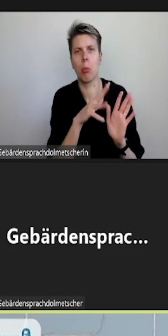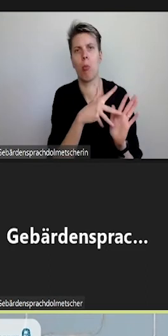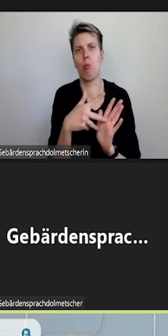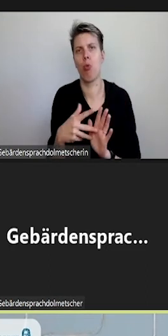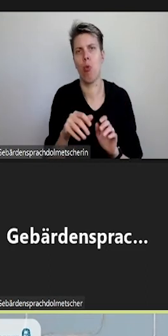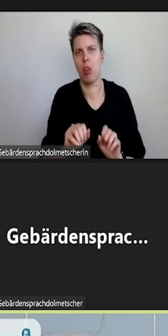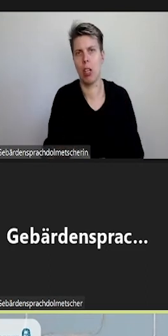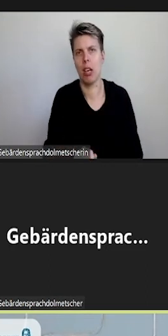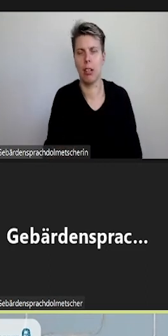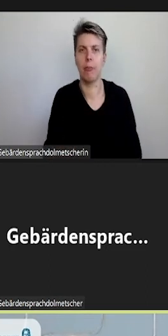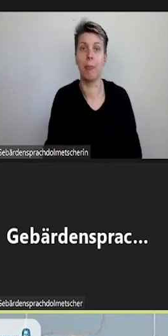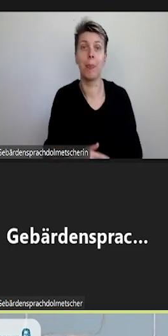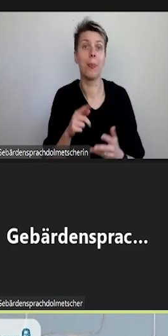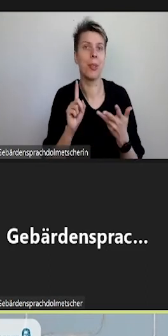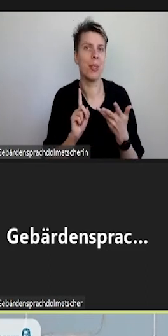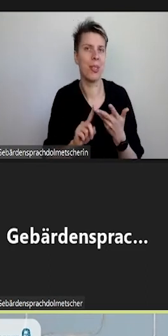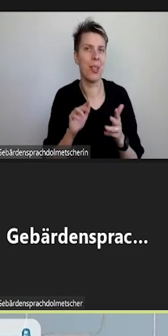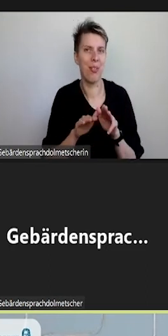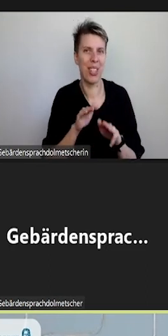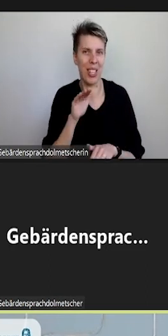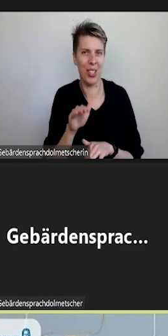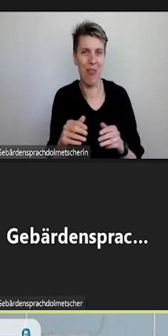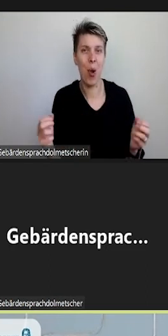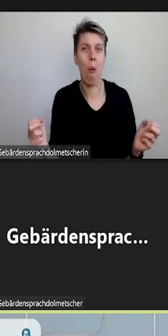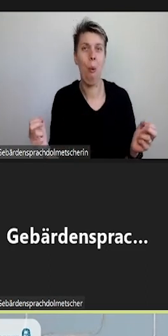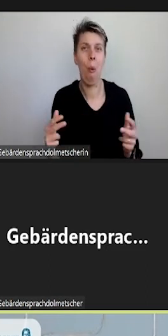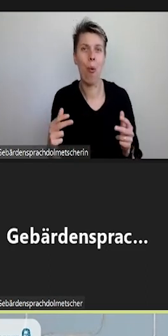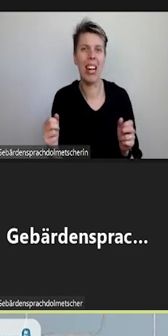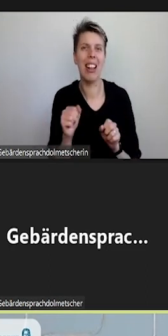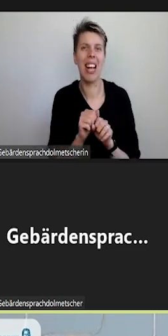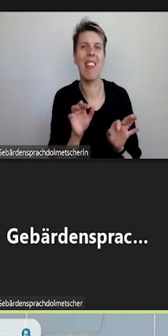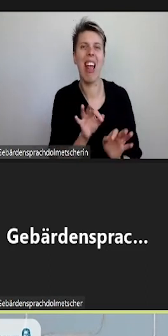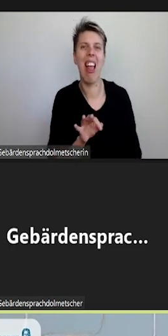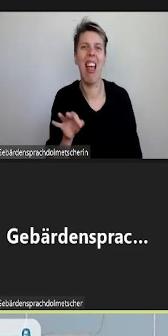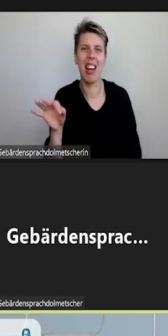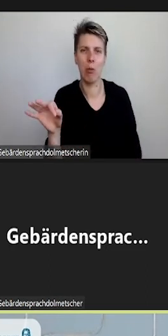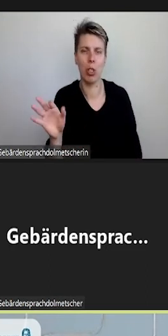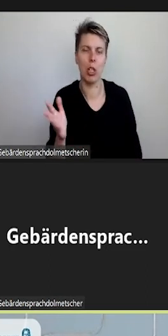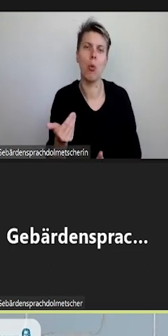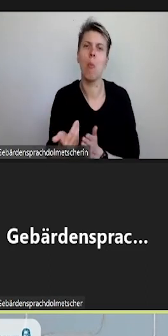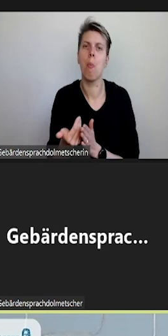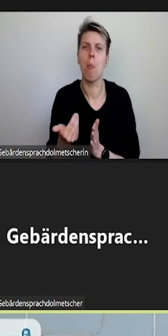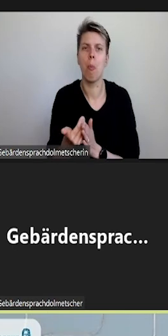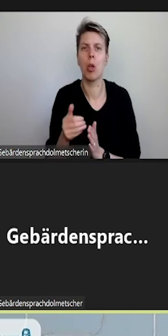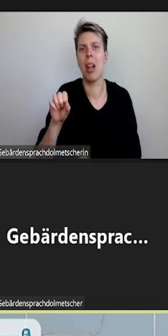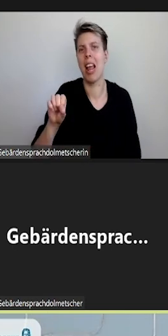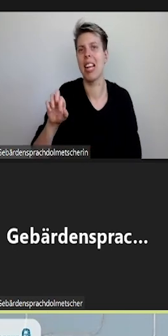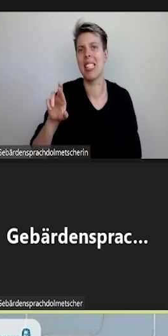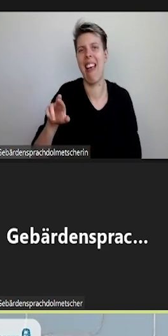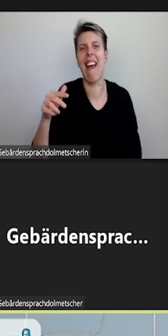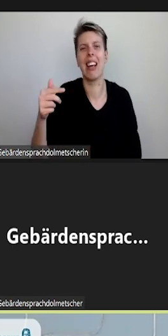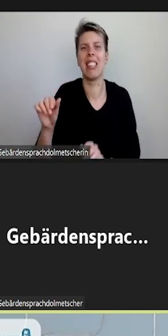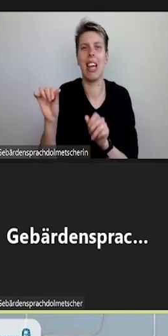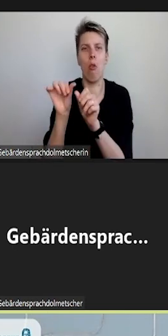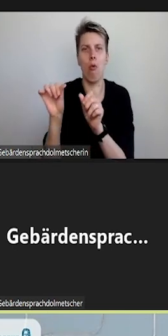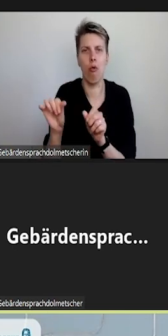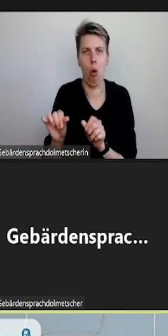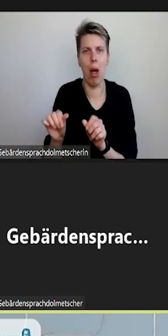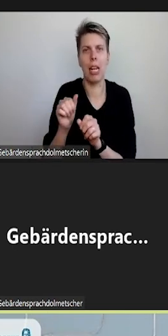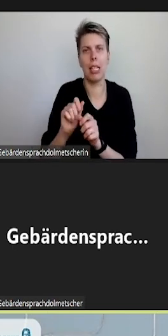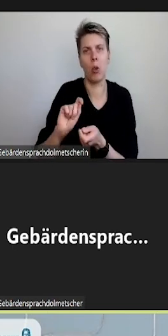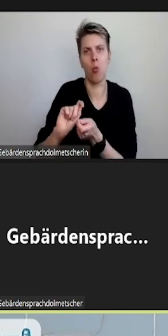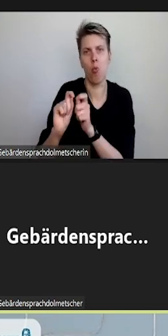Im vierten Schritt kann man die Untertiteldatei exportieren, zum Beispiel im SRT-Format, wenn man die